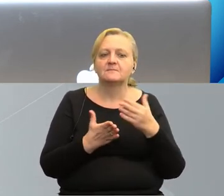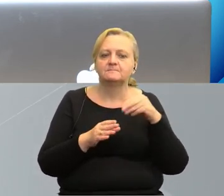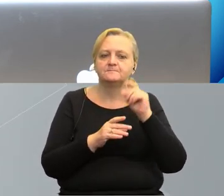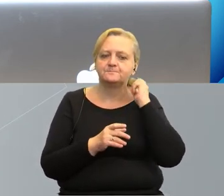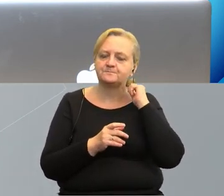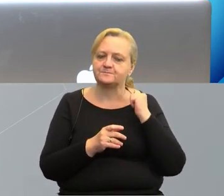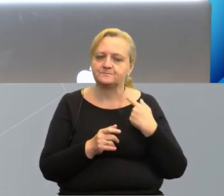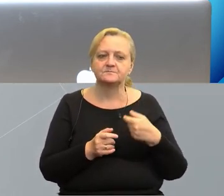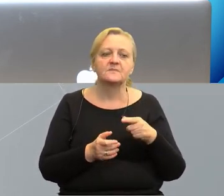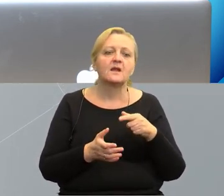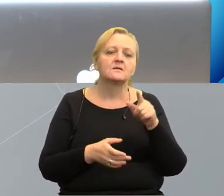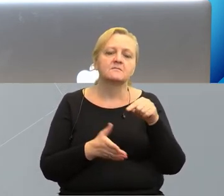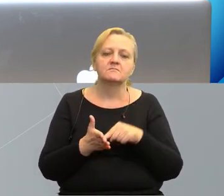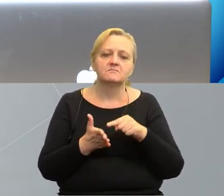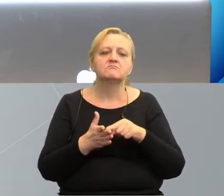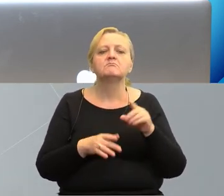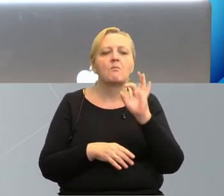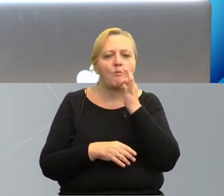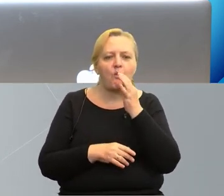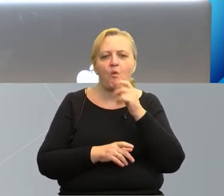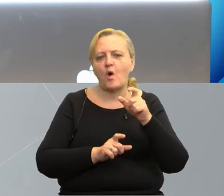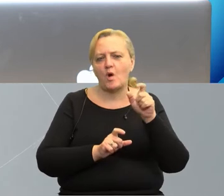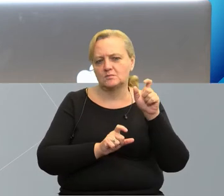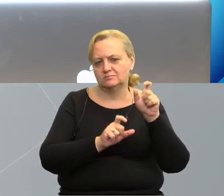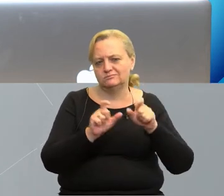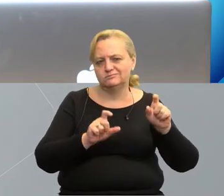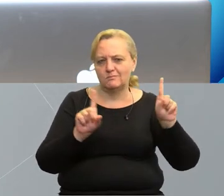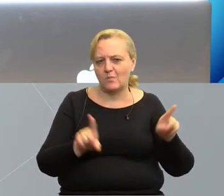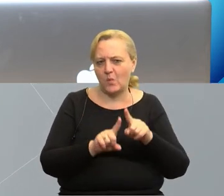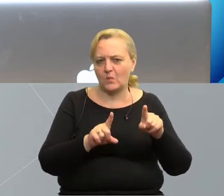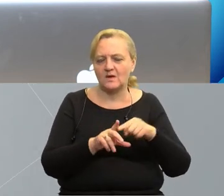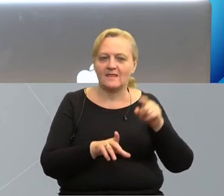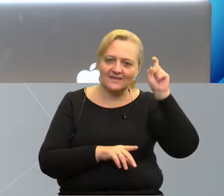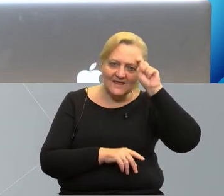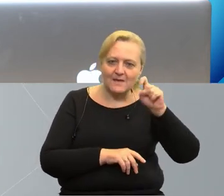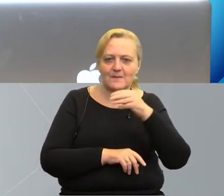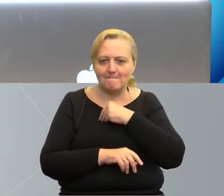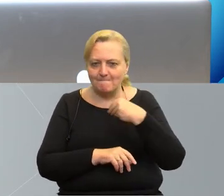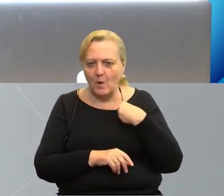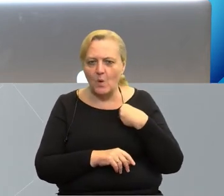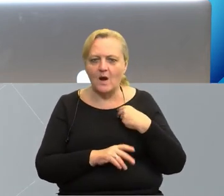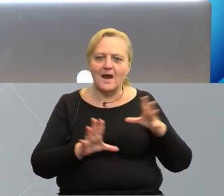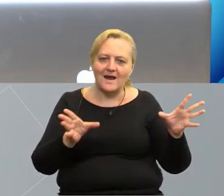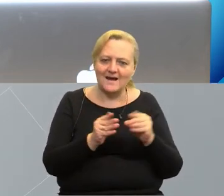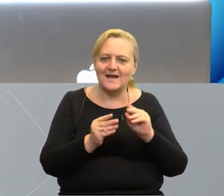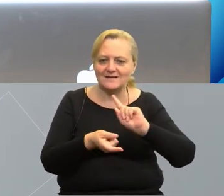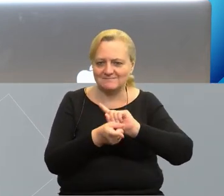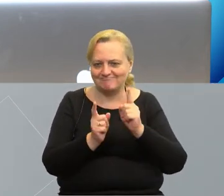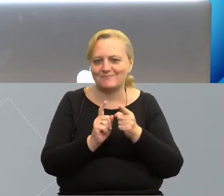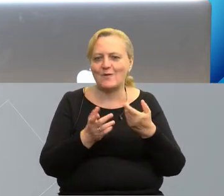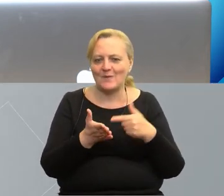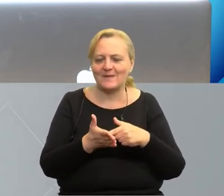gdzie orkiestry młodzieżowe po stronie niemieckiej i polskiej wspólnie się spotykały,